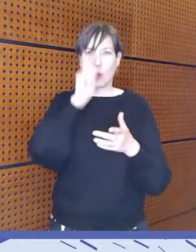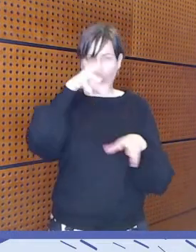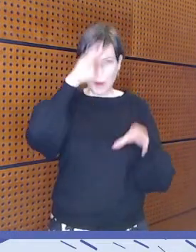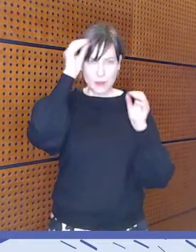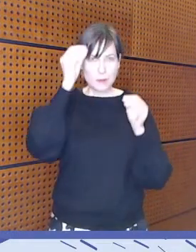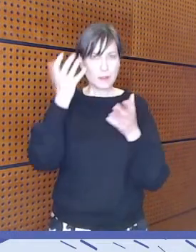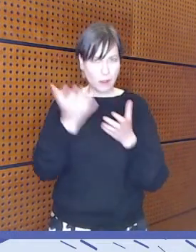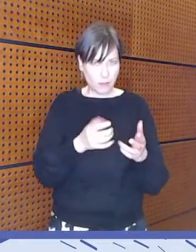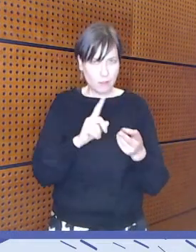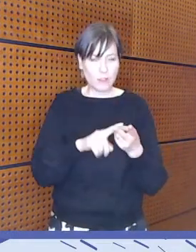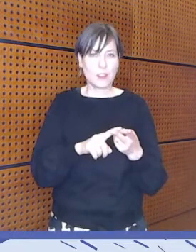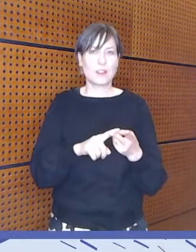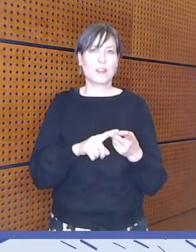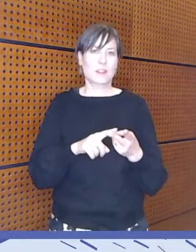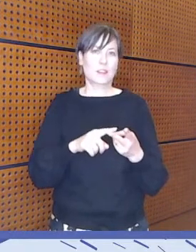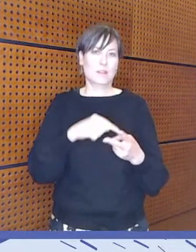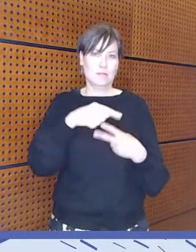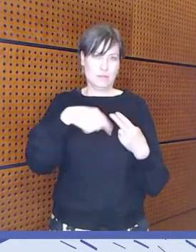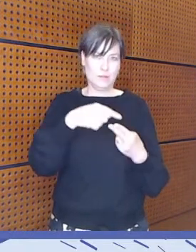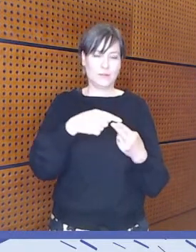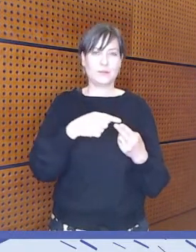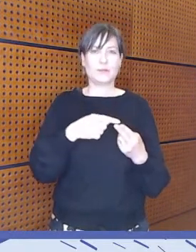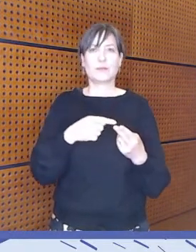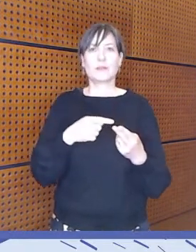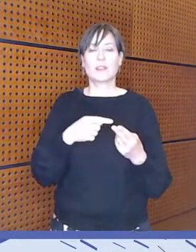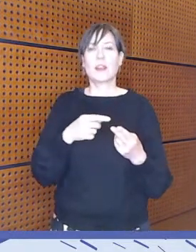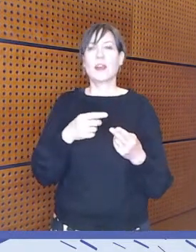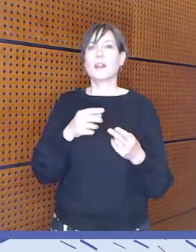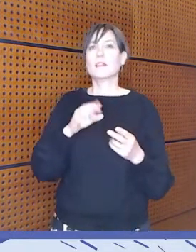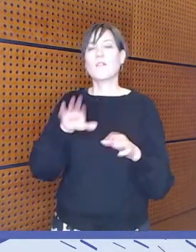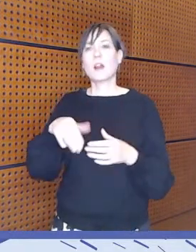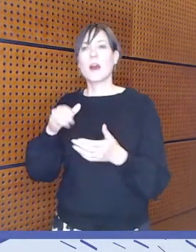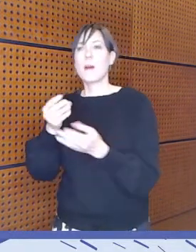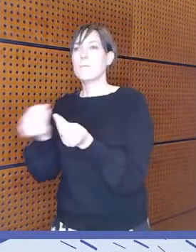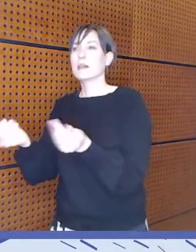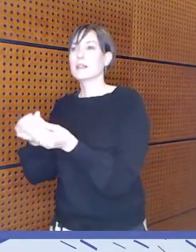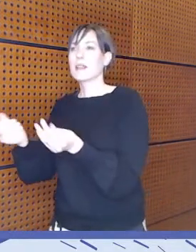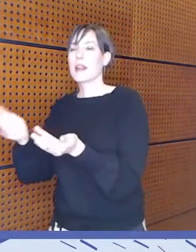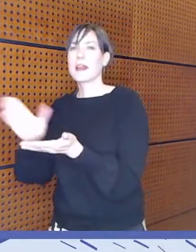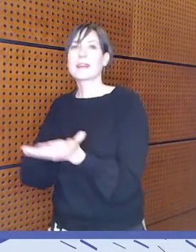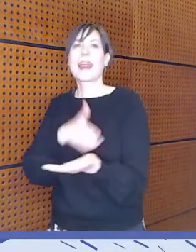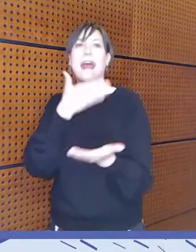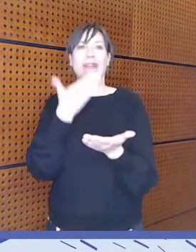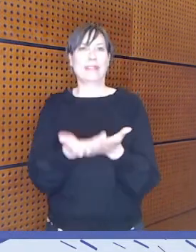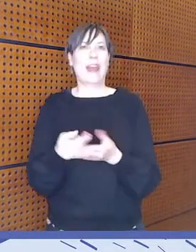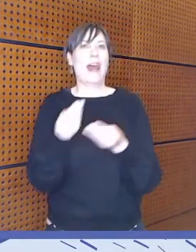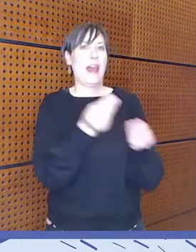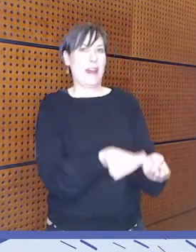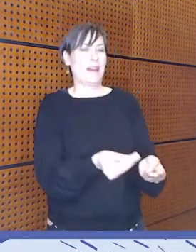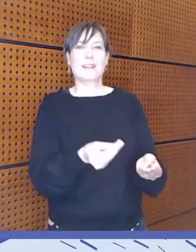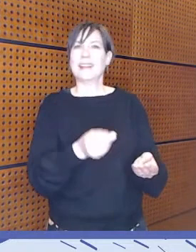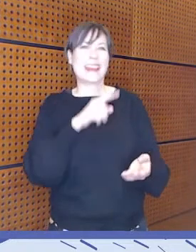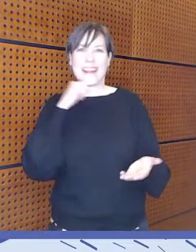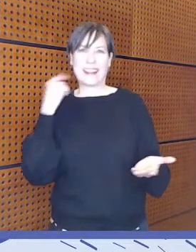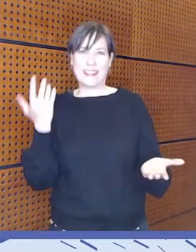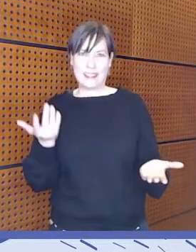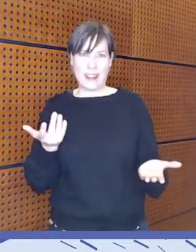Niin sen takia pelkkä materiaalin kääntäminen ei riitä. Toki sekin on tärkeää, koska